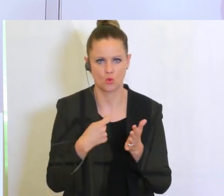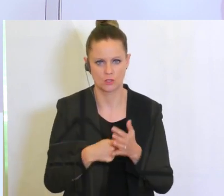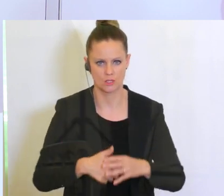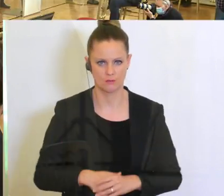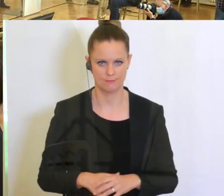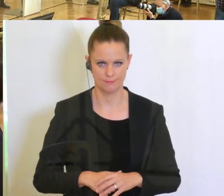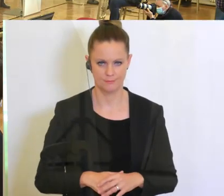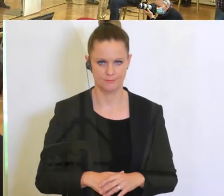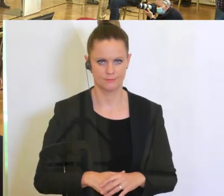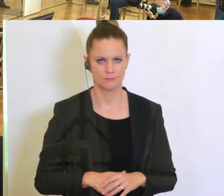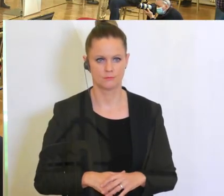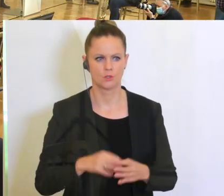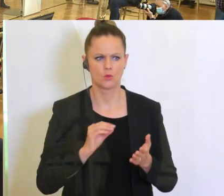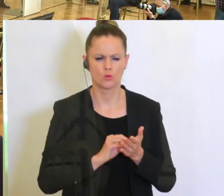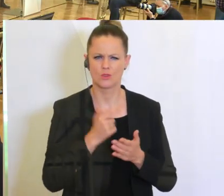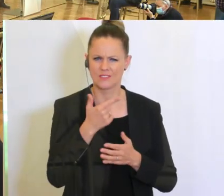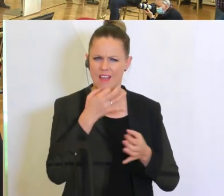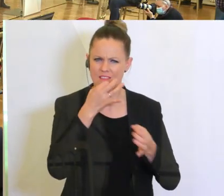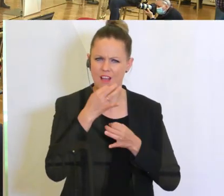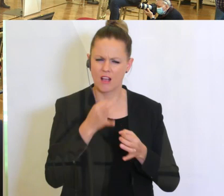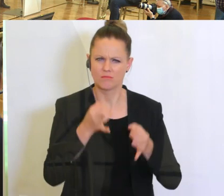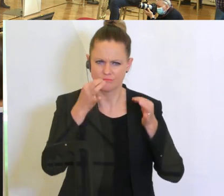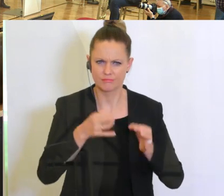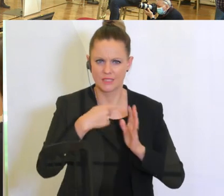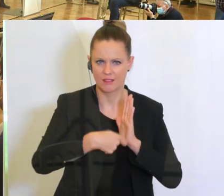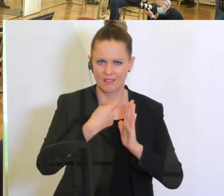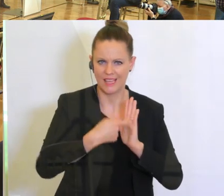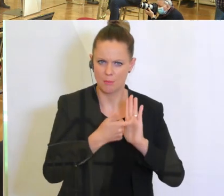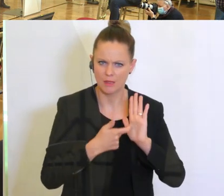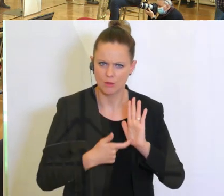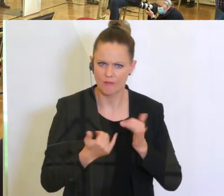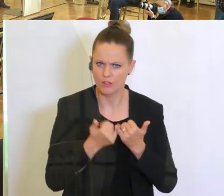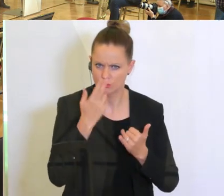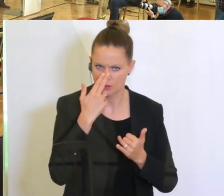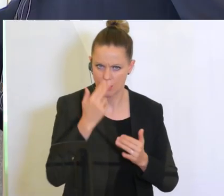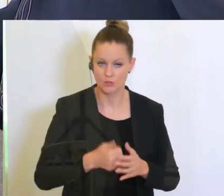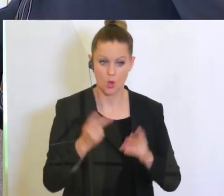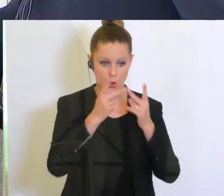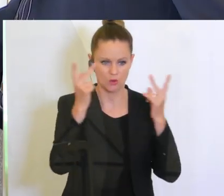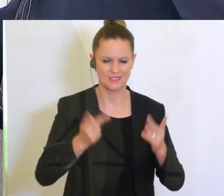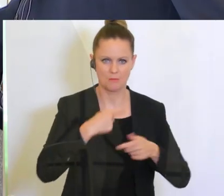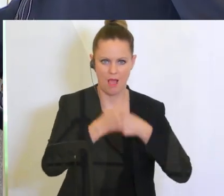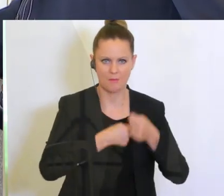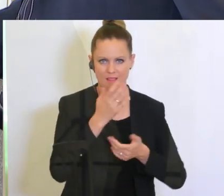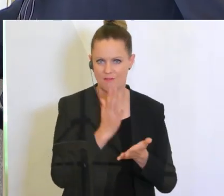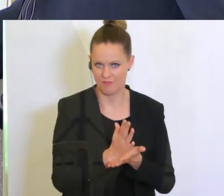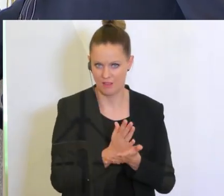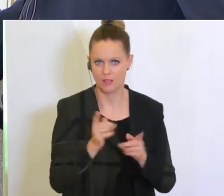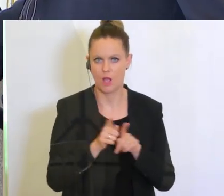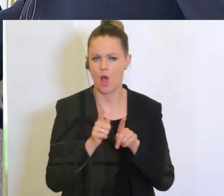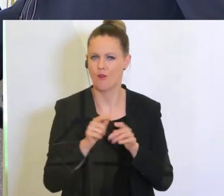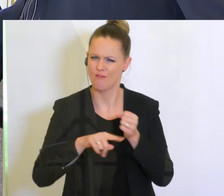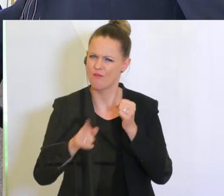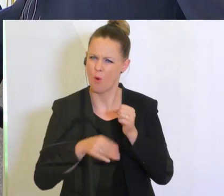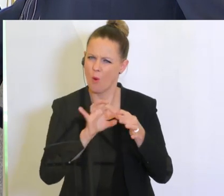Dann hätte ich noch zwei Fragen zu den konkreten Drehbedingungen betrifft dieses Konzept, das jetzt erarbeitet wurde bzw. auch dieser